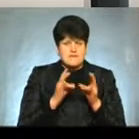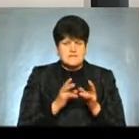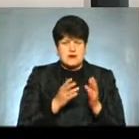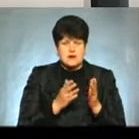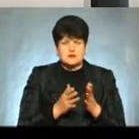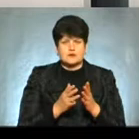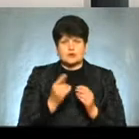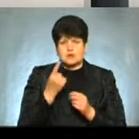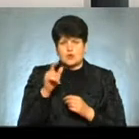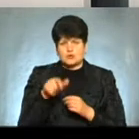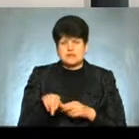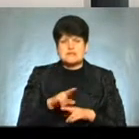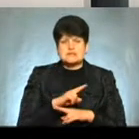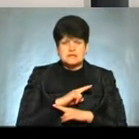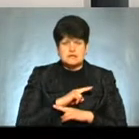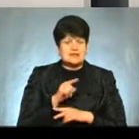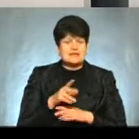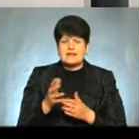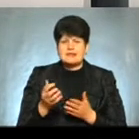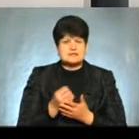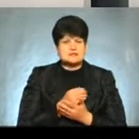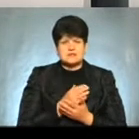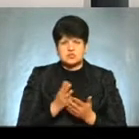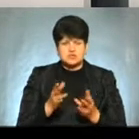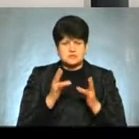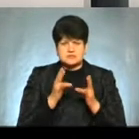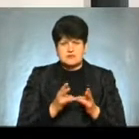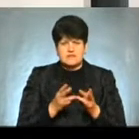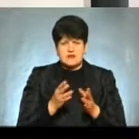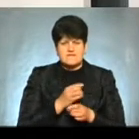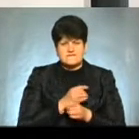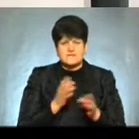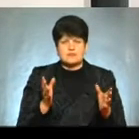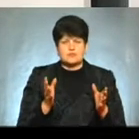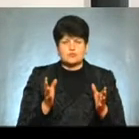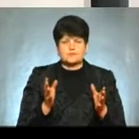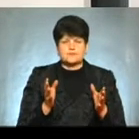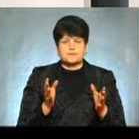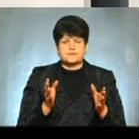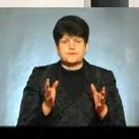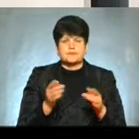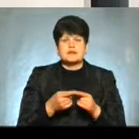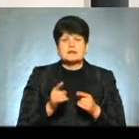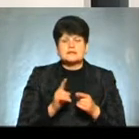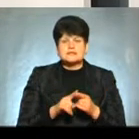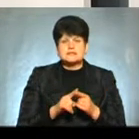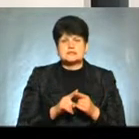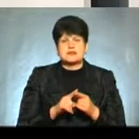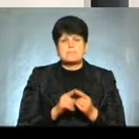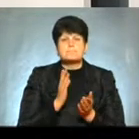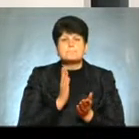одна людина загинула, їй так і не зайшли під час самої аварії, під час вибуху, де він не звідомо Це прямі